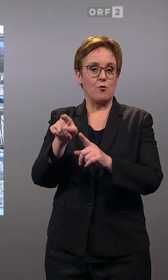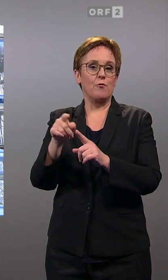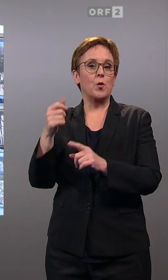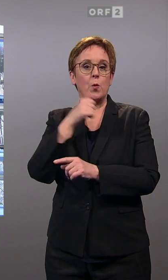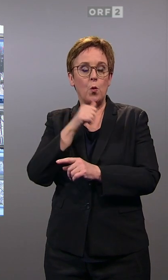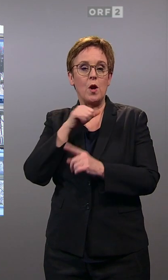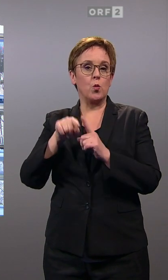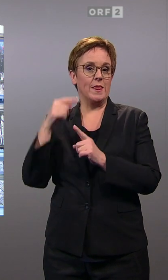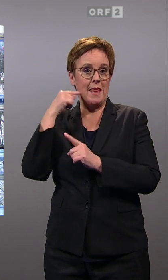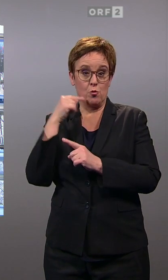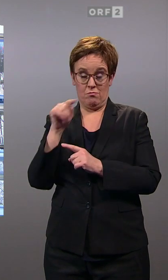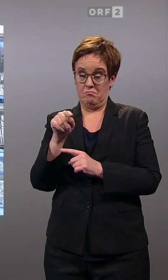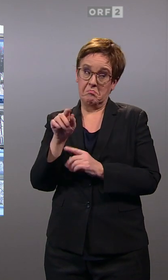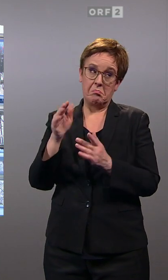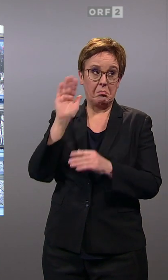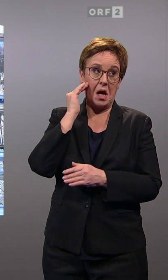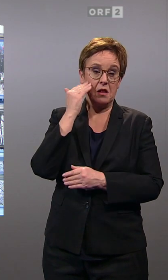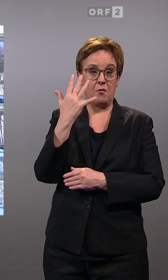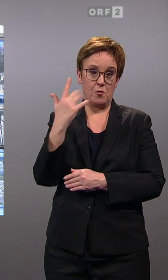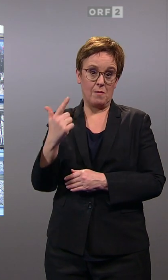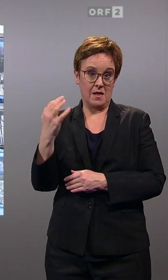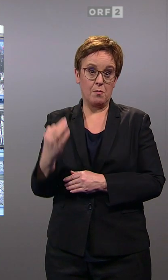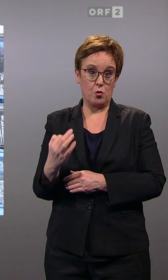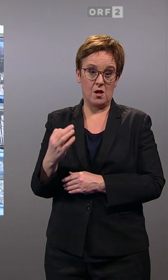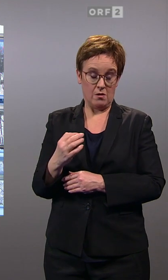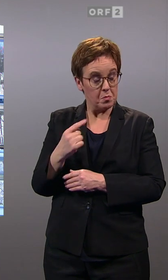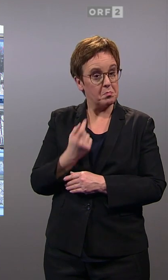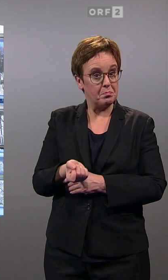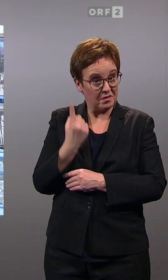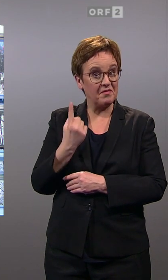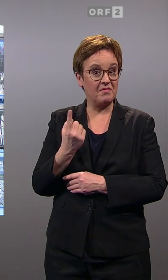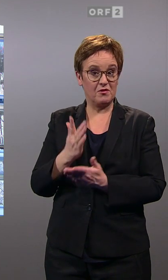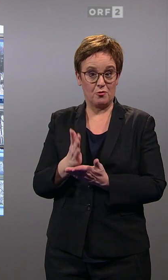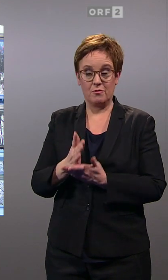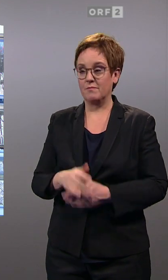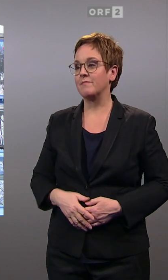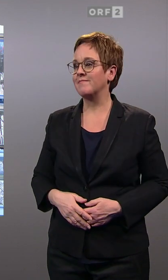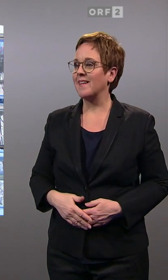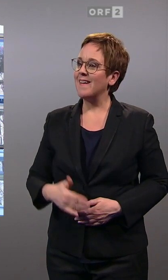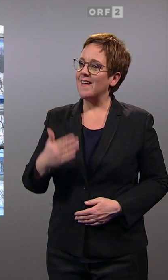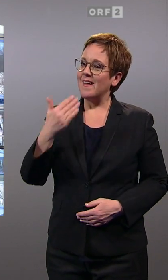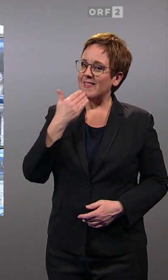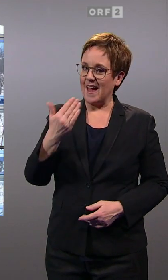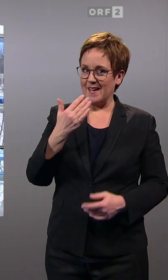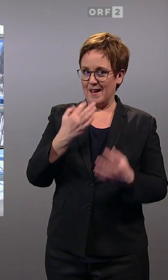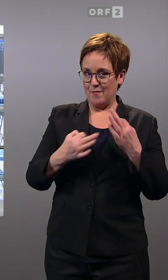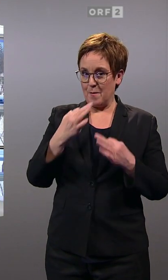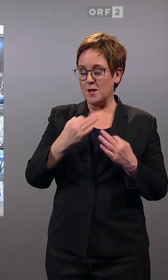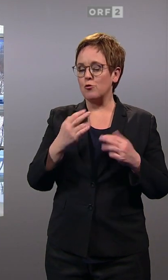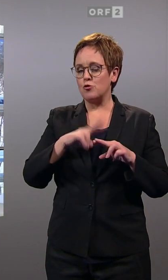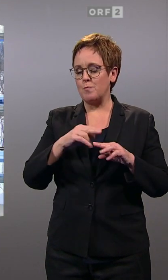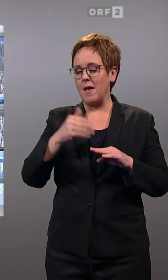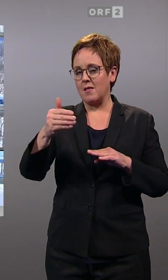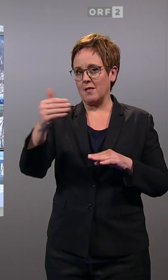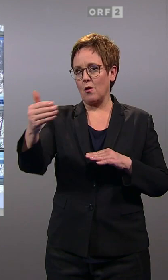sogar einen Bekanntheitsgrad von nur 25 Prozent. Das ist doch überraschend. Danke, Peter Filsmeier, fürs Erste. Wir werden im Laufe dieser Sendung